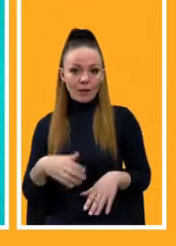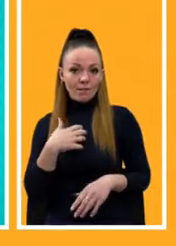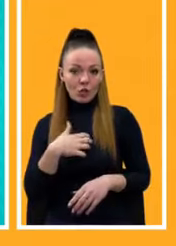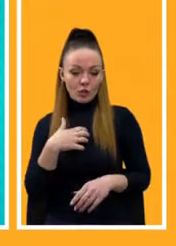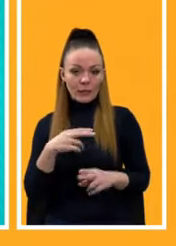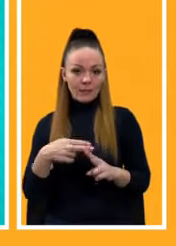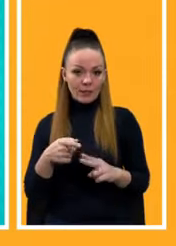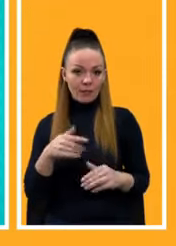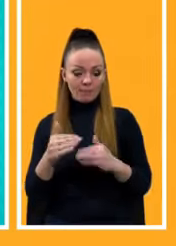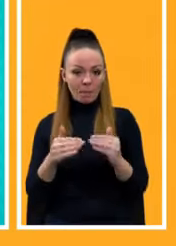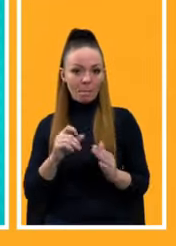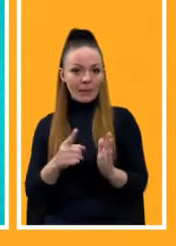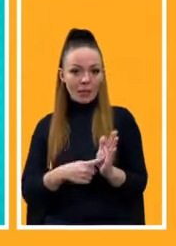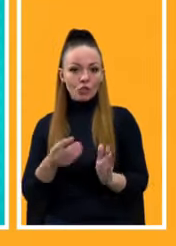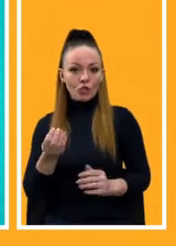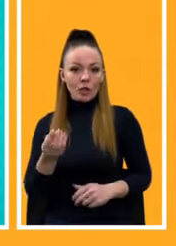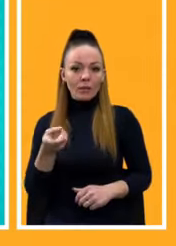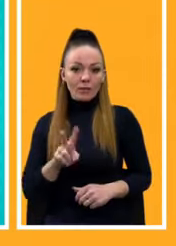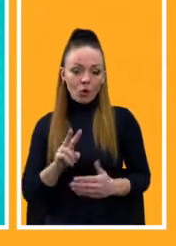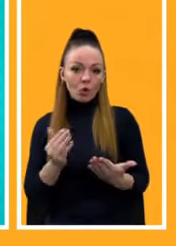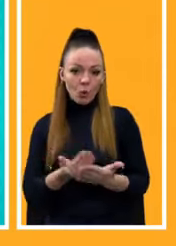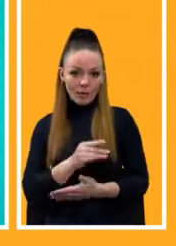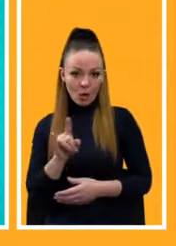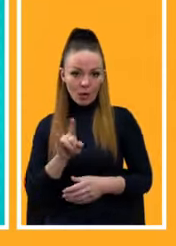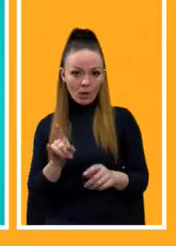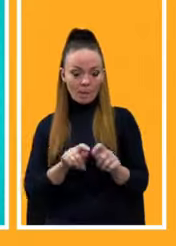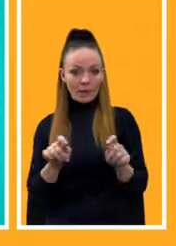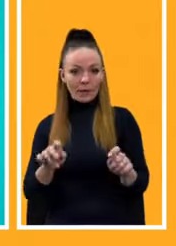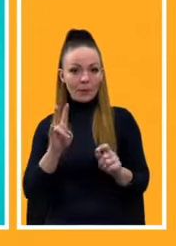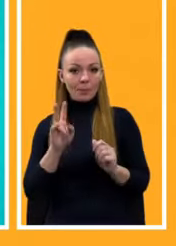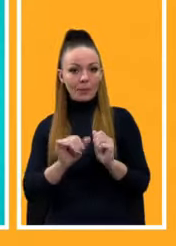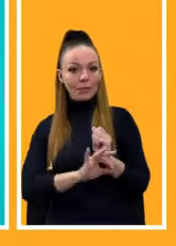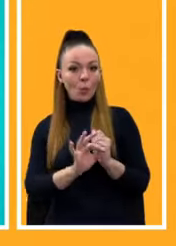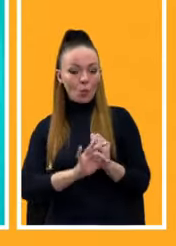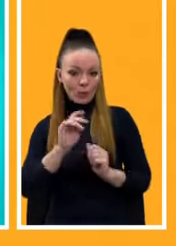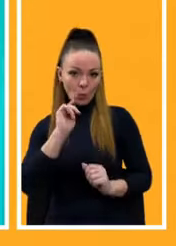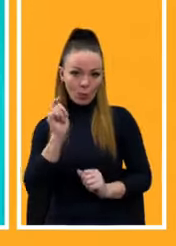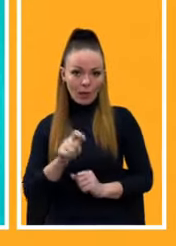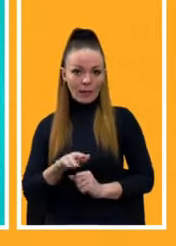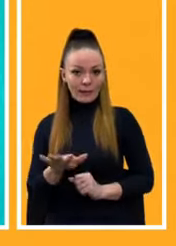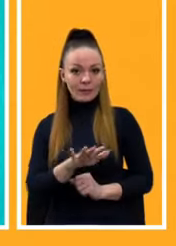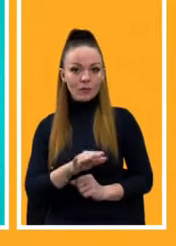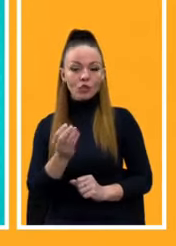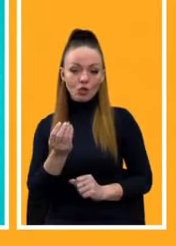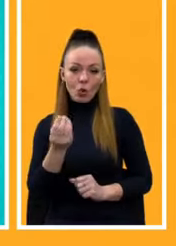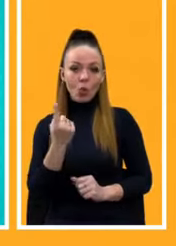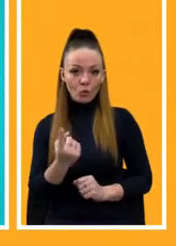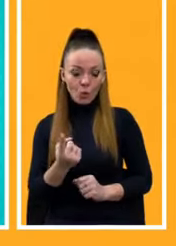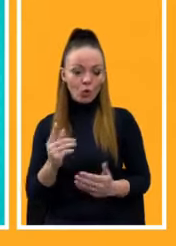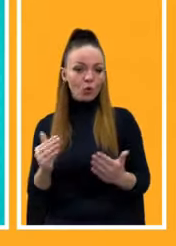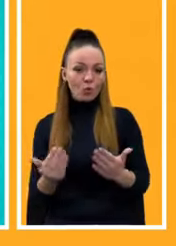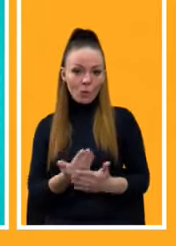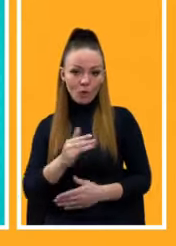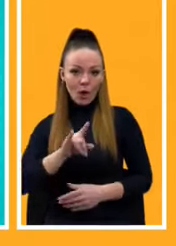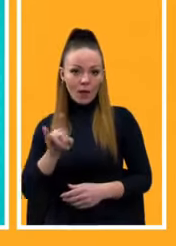стратегічне питання, ще двох нових аеропортів на сході України і ще одного нового